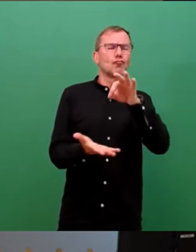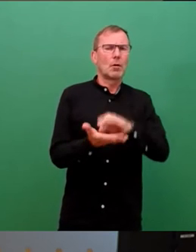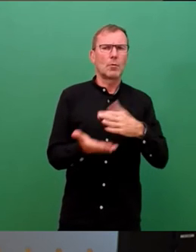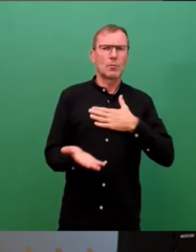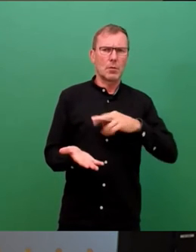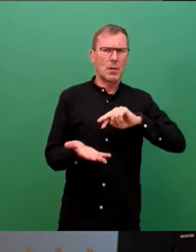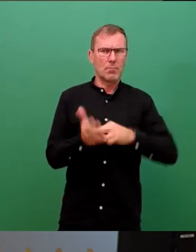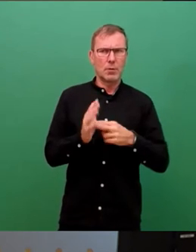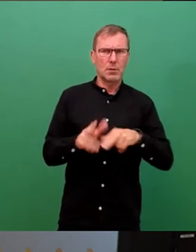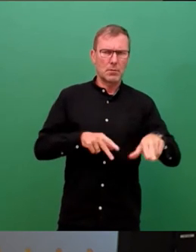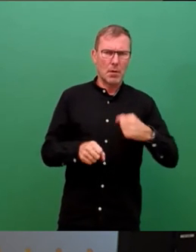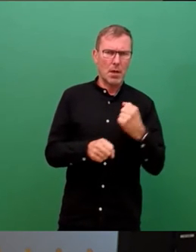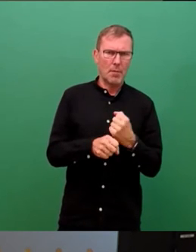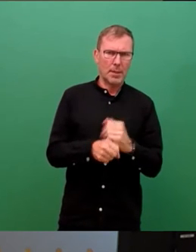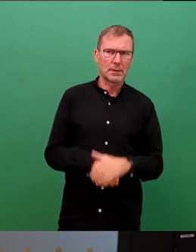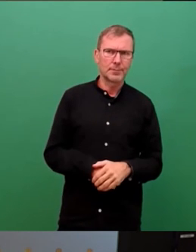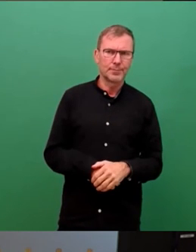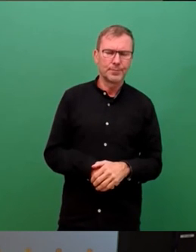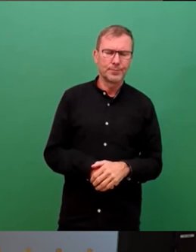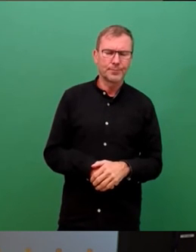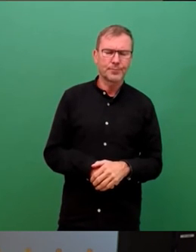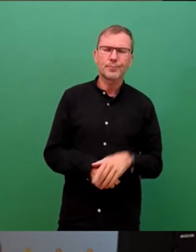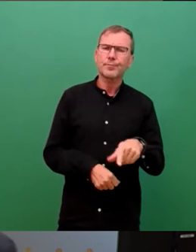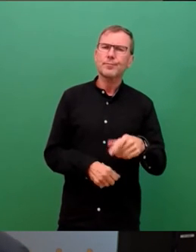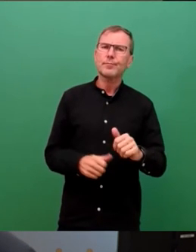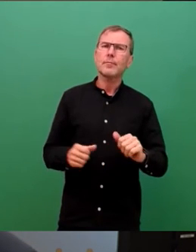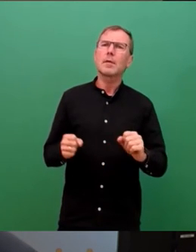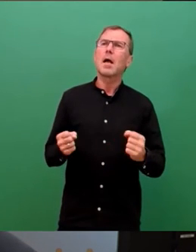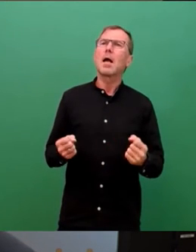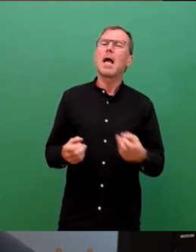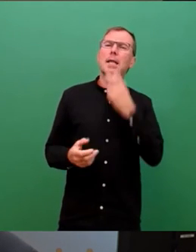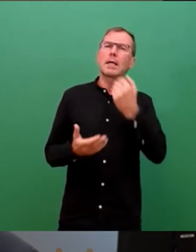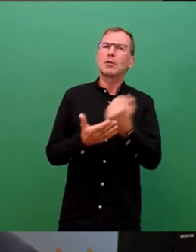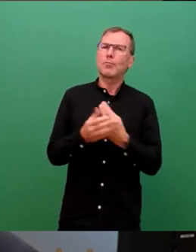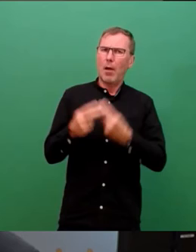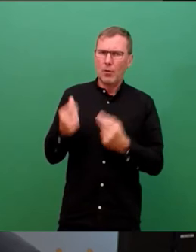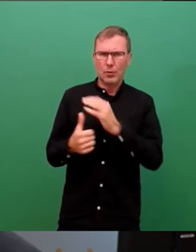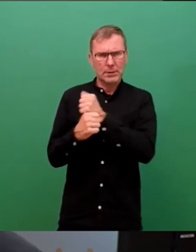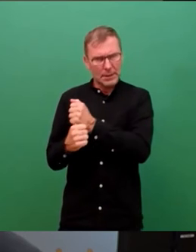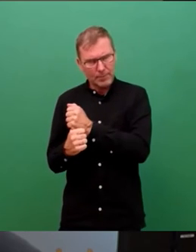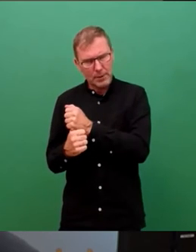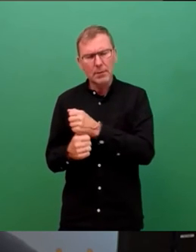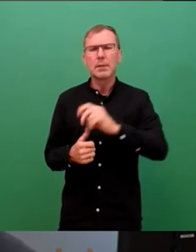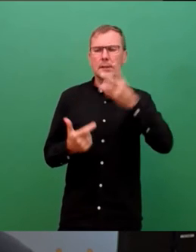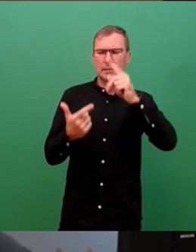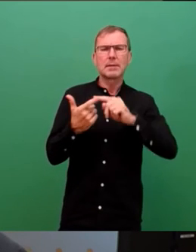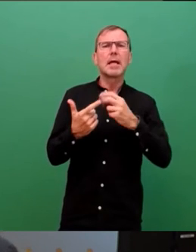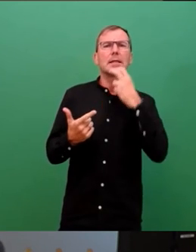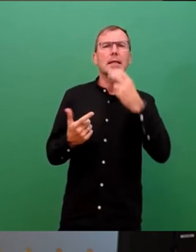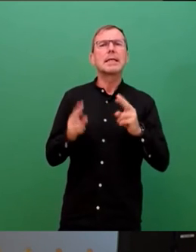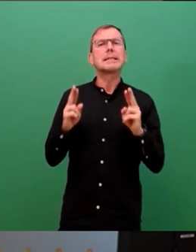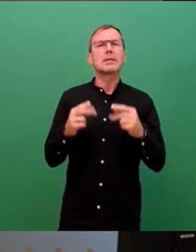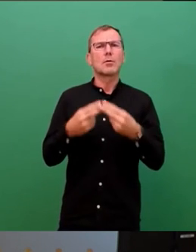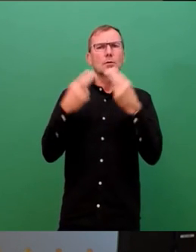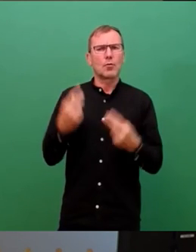Handlungsfelder im Haushalt. Neben dem aktuellen Energiesparkonzept haben wir einem Energiesicherungskonzept Vorsorge